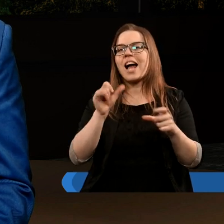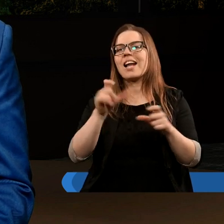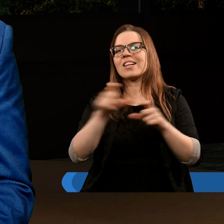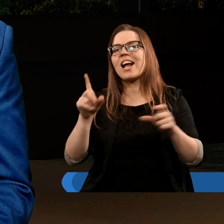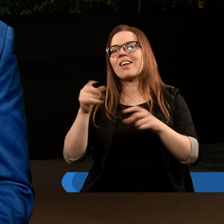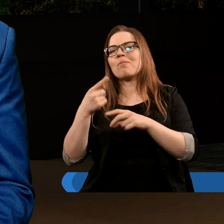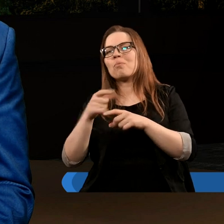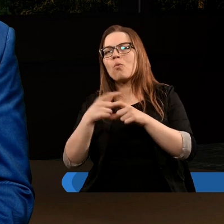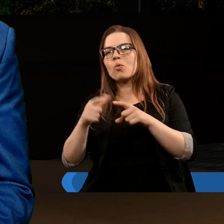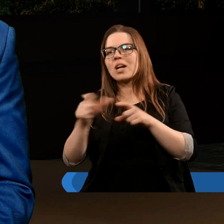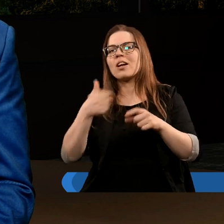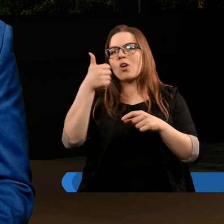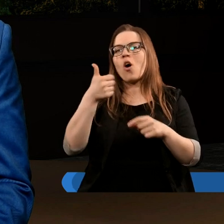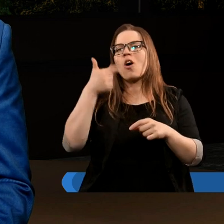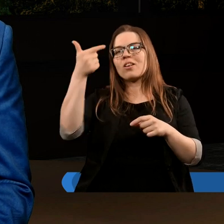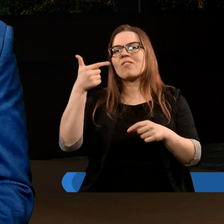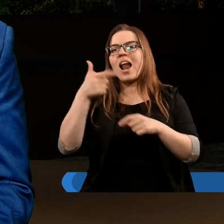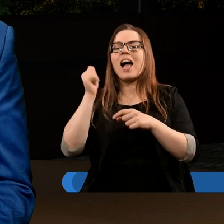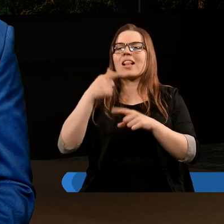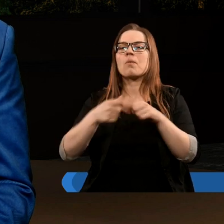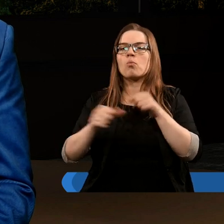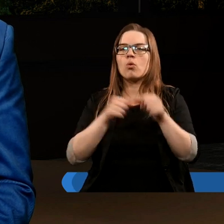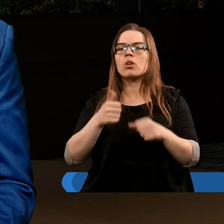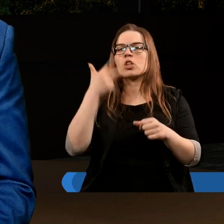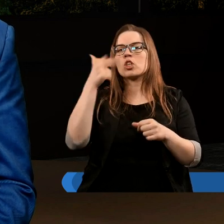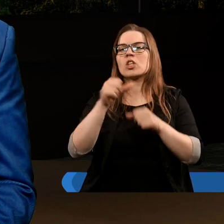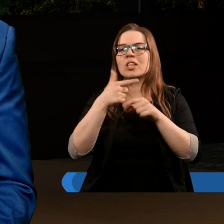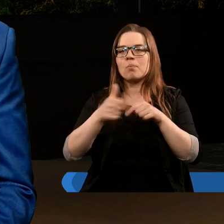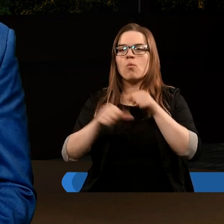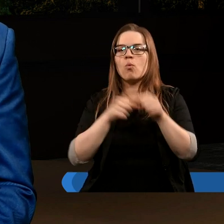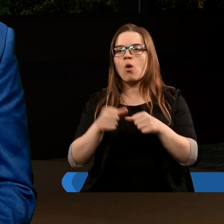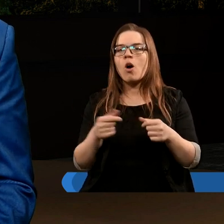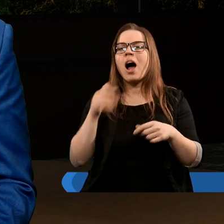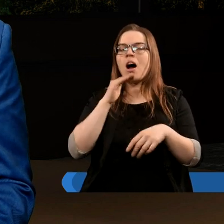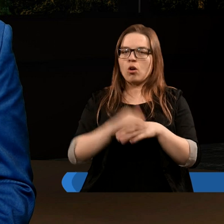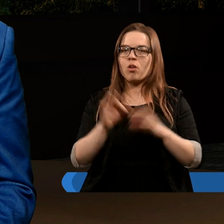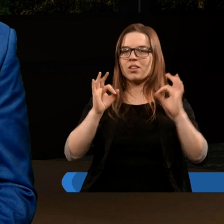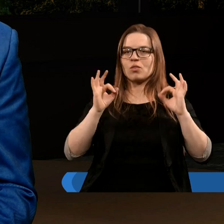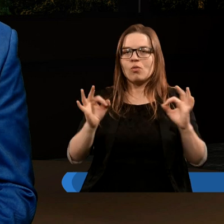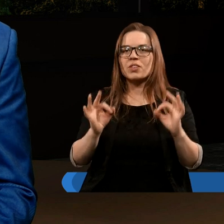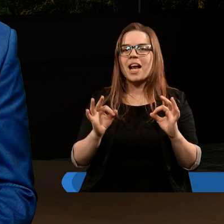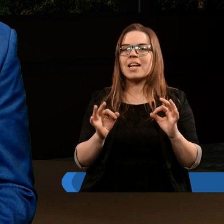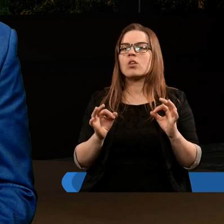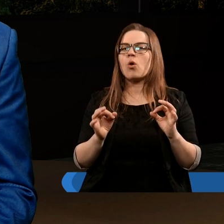i pół czasu, czyli rok, dwa lata i pół roku. Trzy i pół roku, a zgodnie z ówczesną